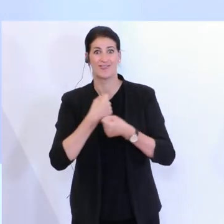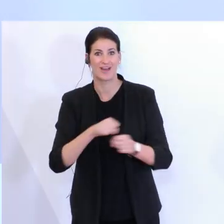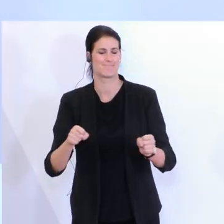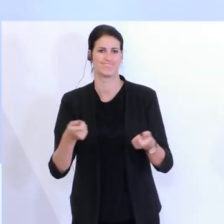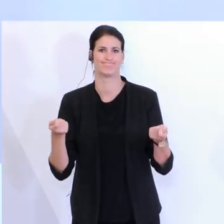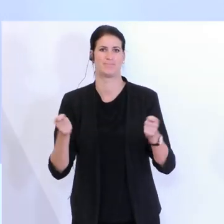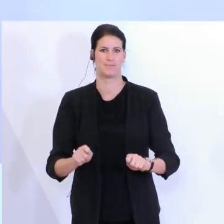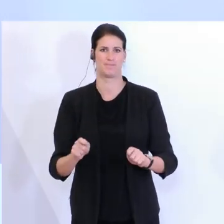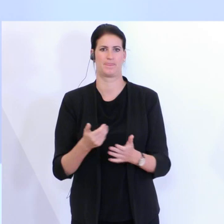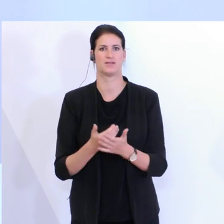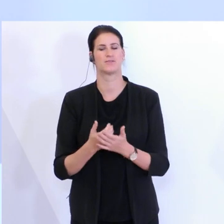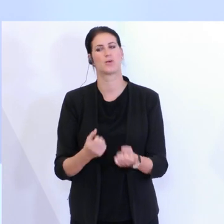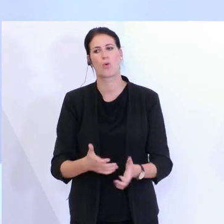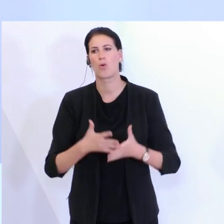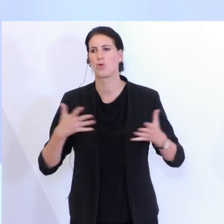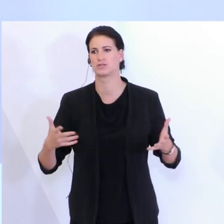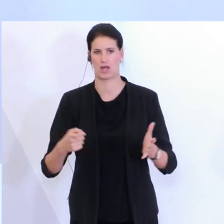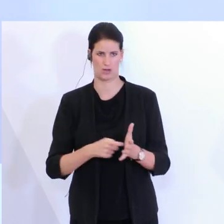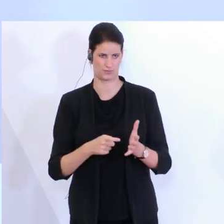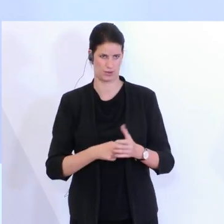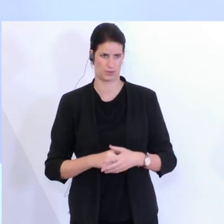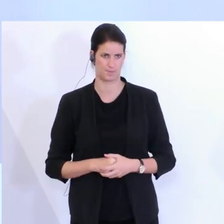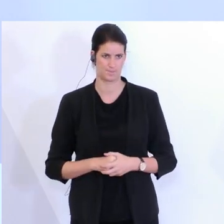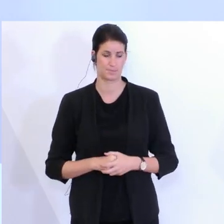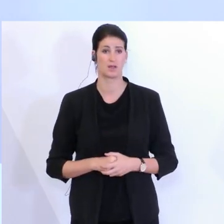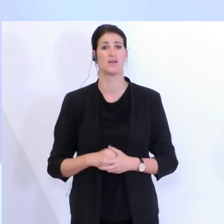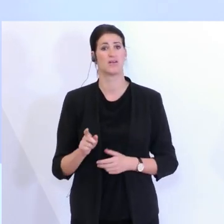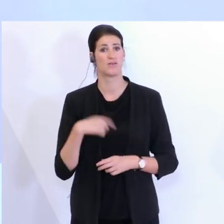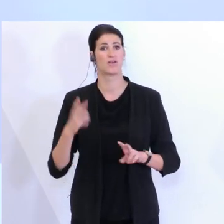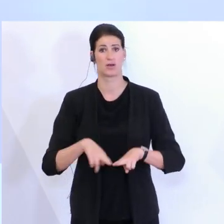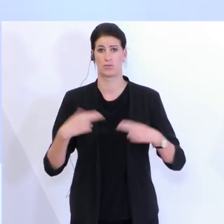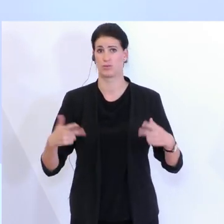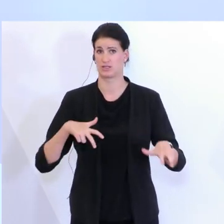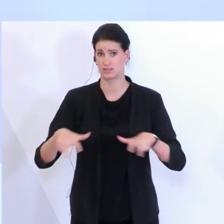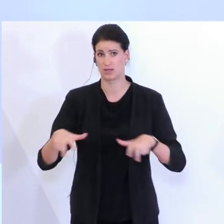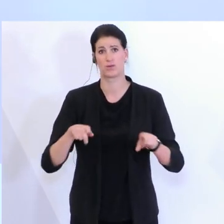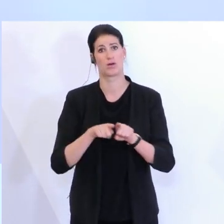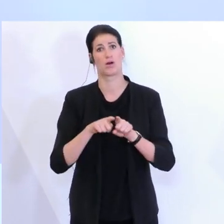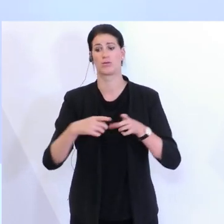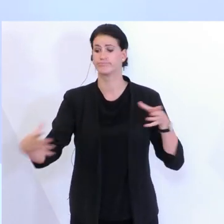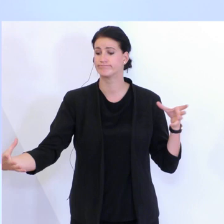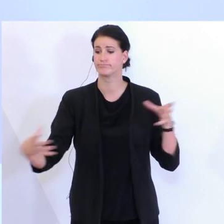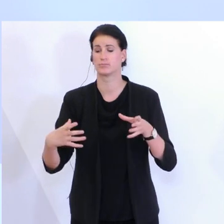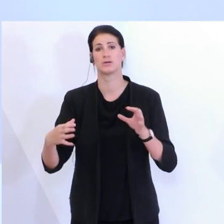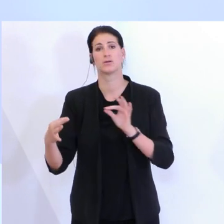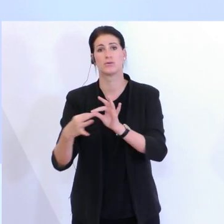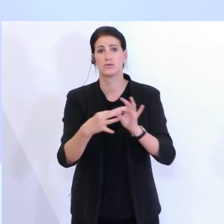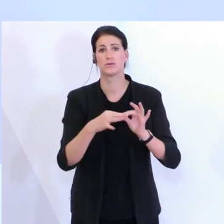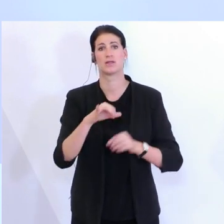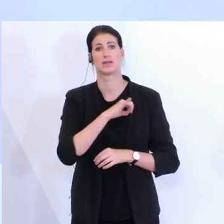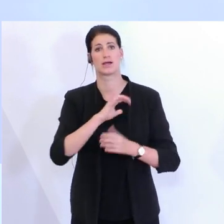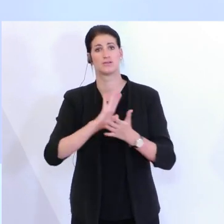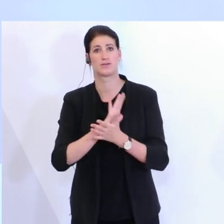Herausforderungen. Wir haben als Bundesregierung gemeinsam auch mit den Interessensvertretern versucht, den letzten Monaten